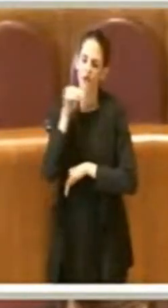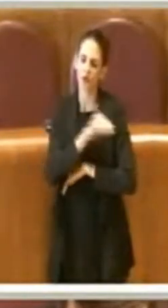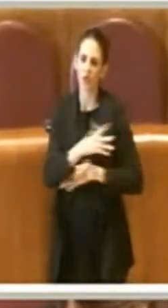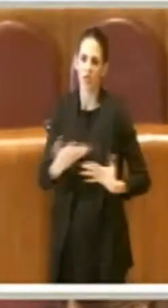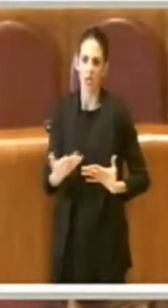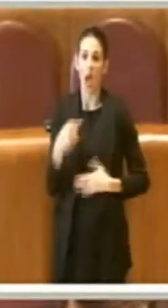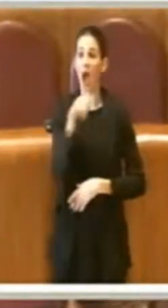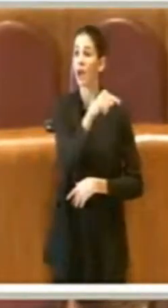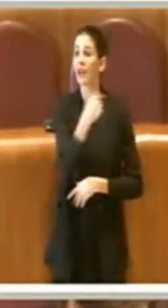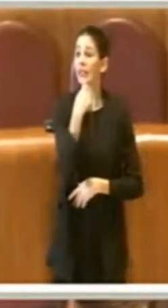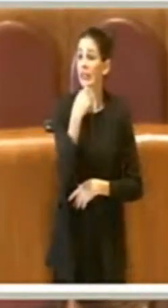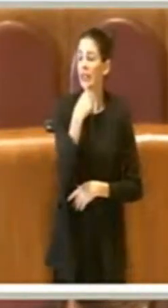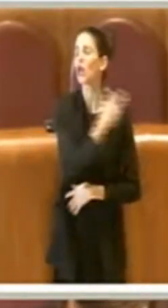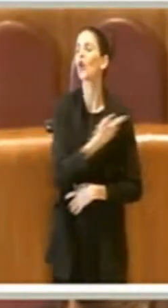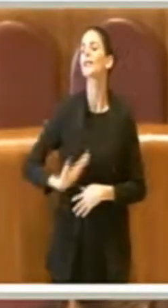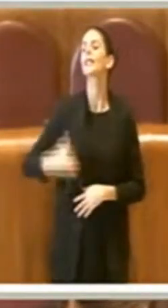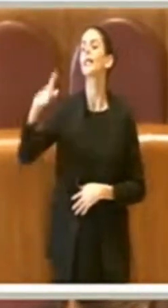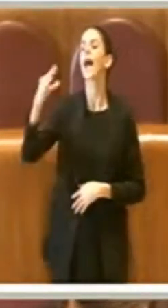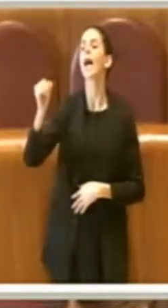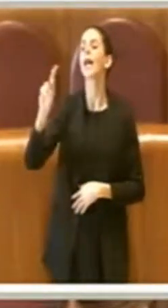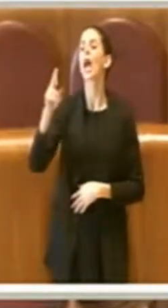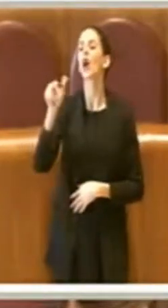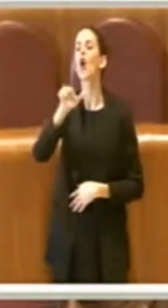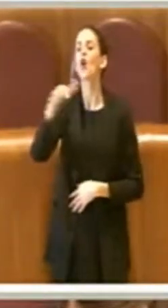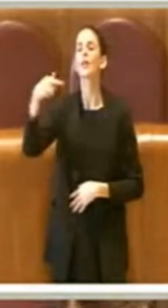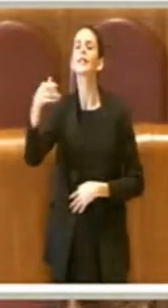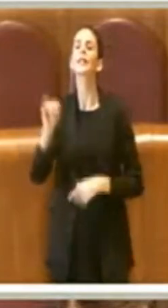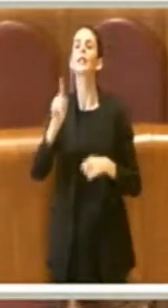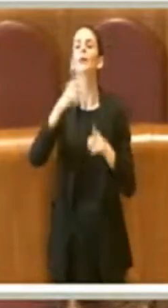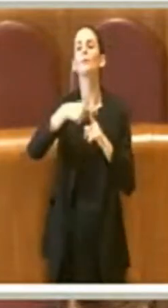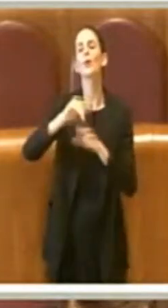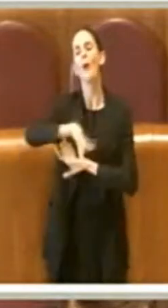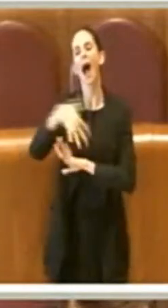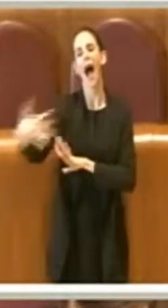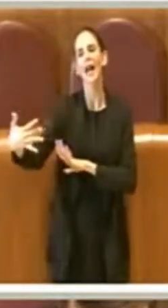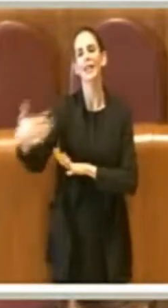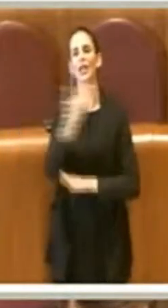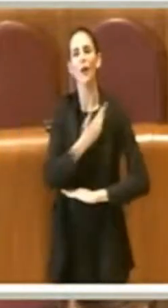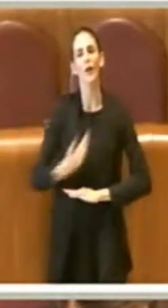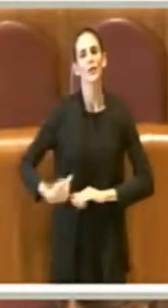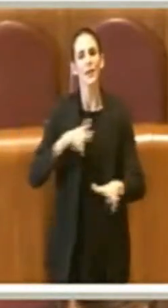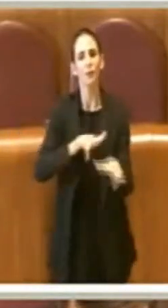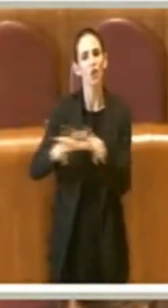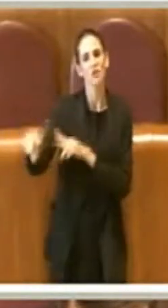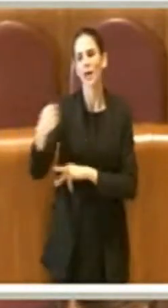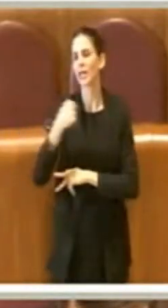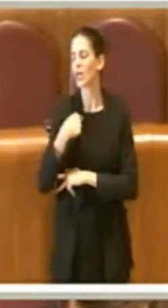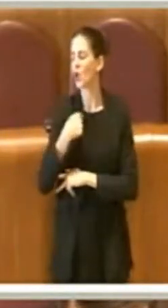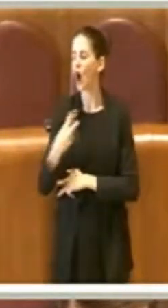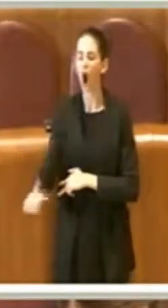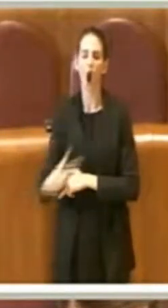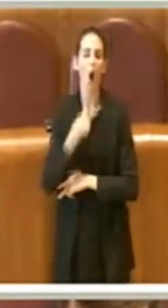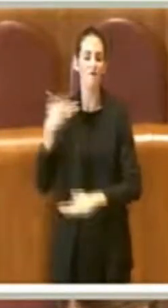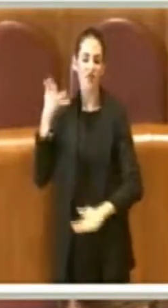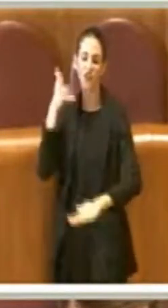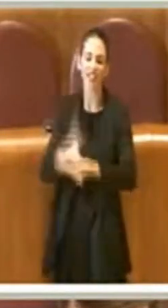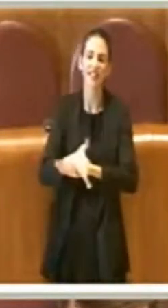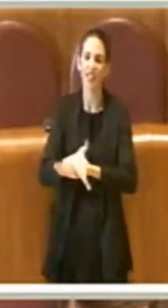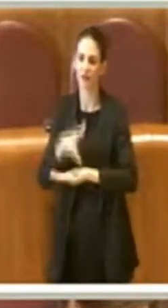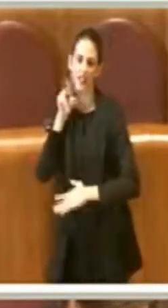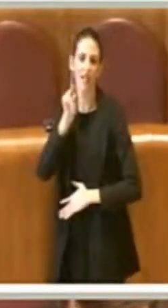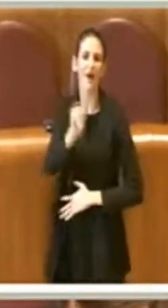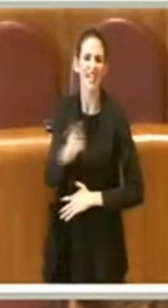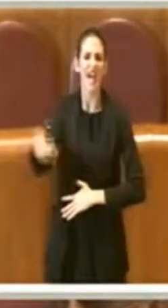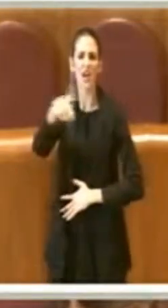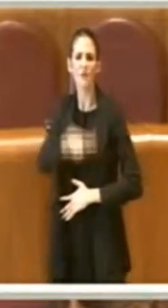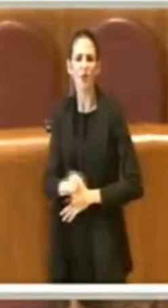Corsetti e anche da alcuni consiglieri municipali, devo per forza di cosa intervenire? Perché non si può inventare quello che non c